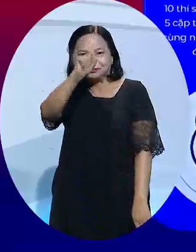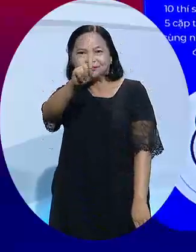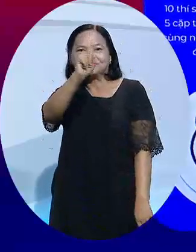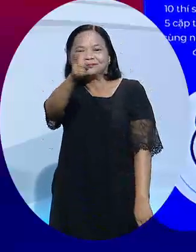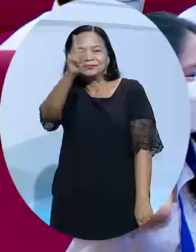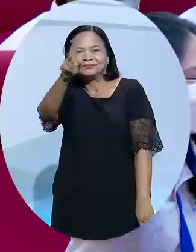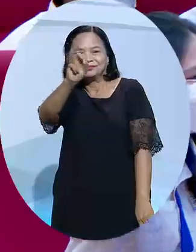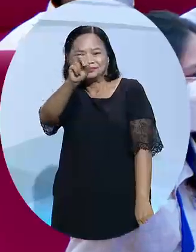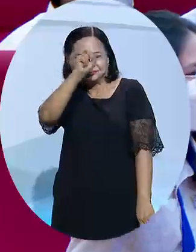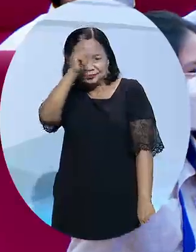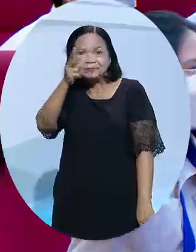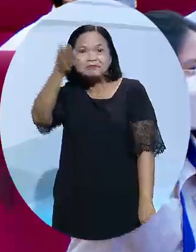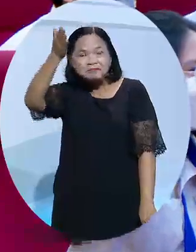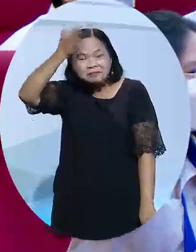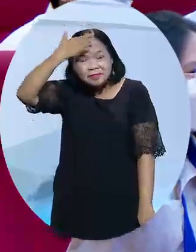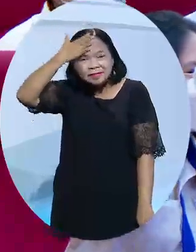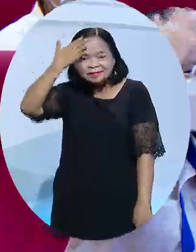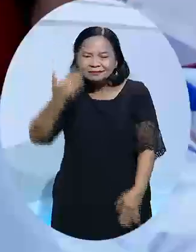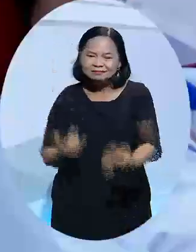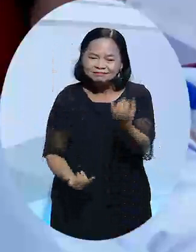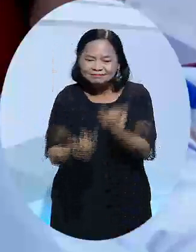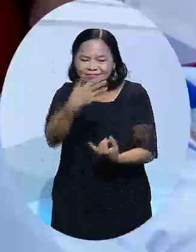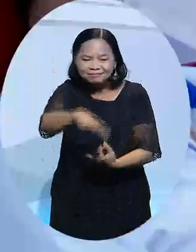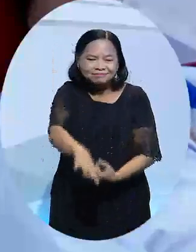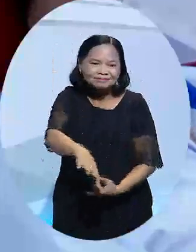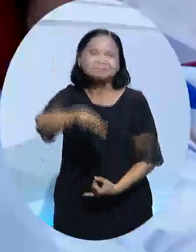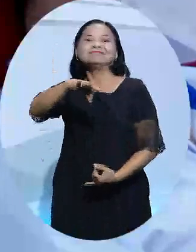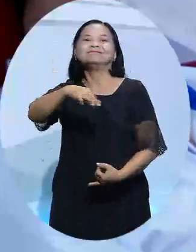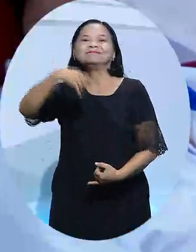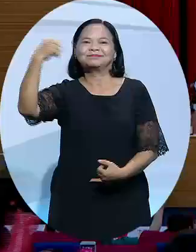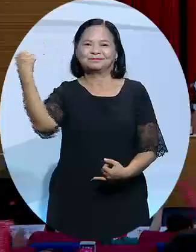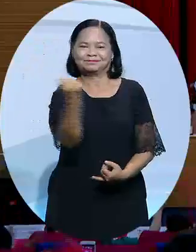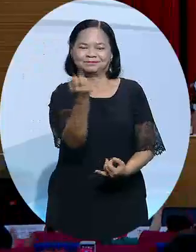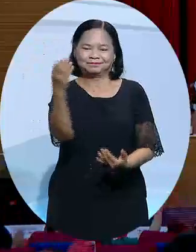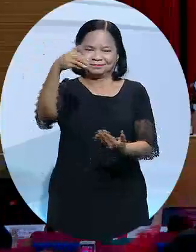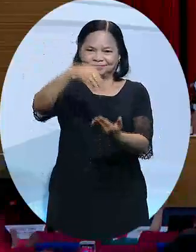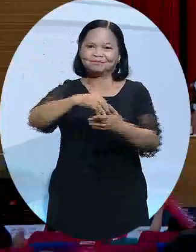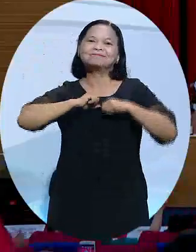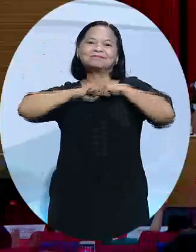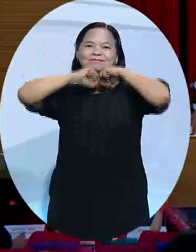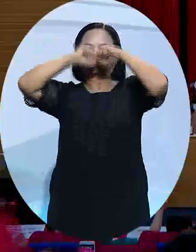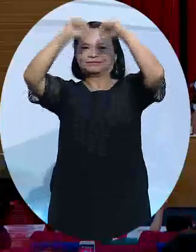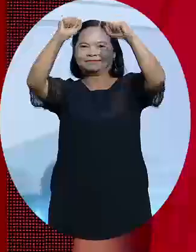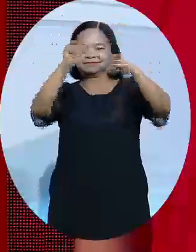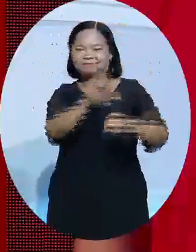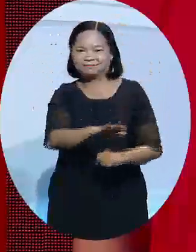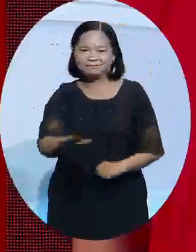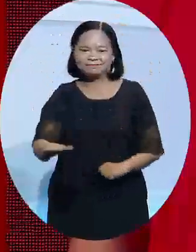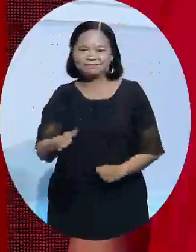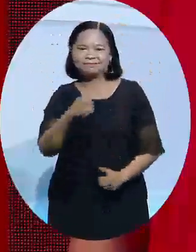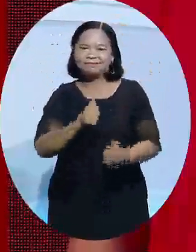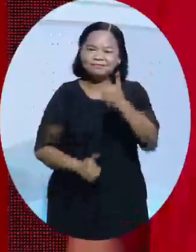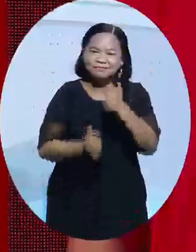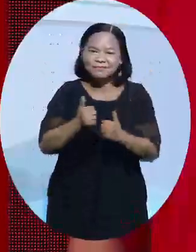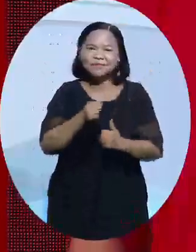12 đã nhận diện được hành trình để chọn lựa đúng ngành nghề phù hợp và có nhiều cơ hội đạt đến thành công. Các thí sinh đã trải qua các phần